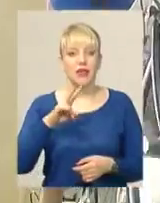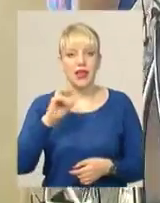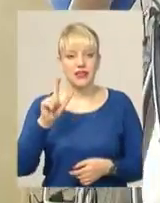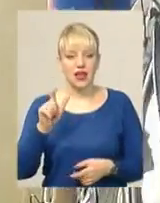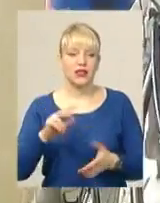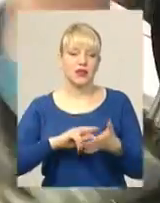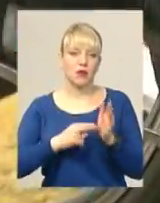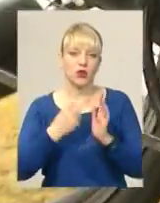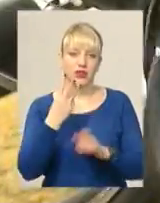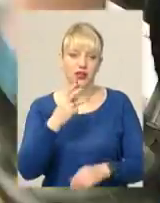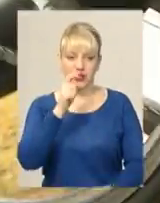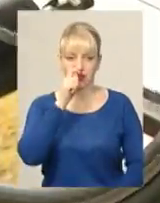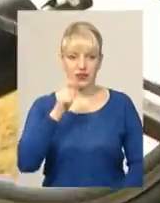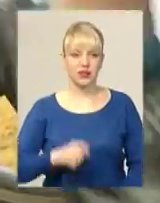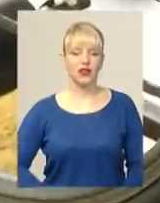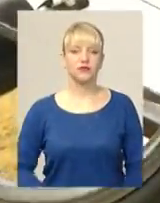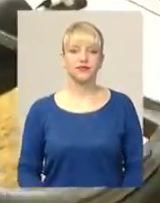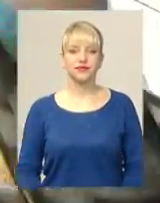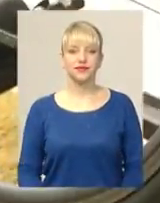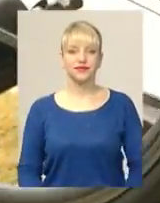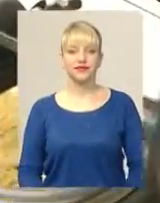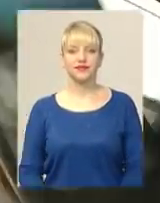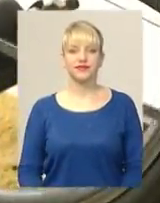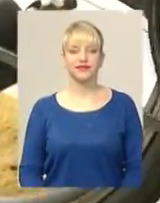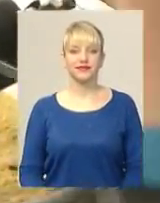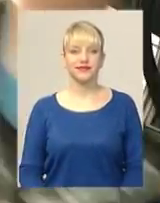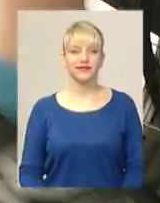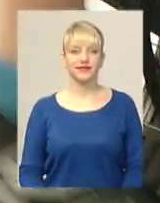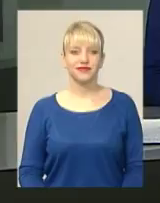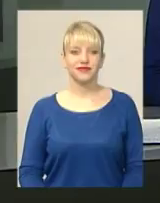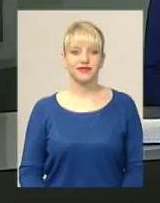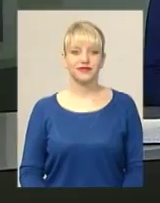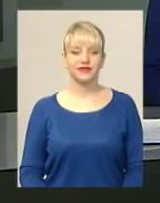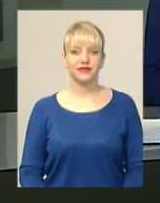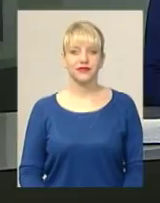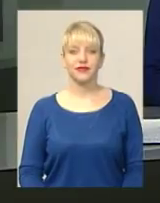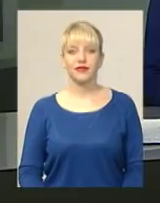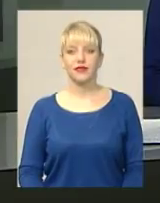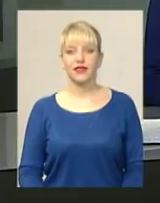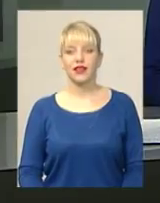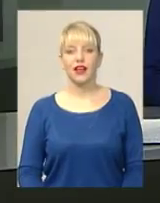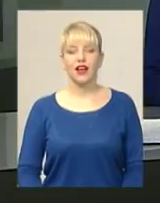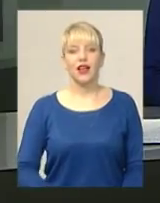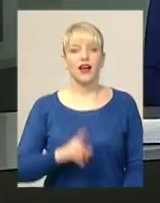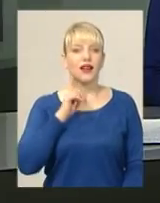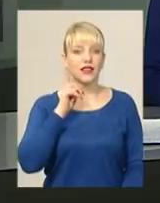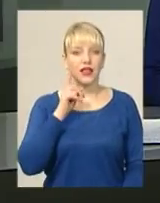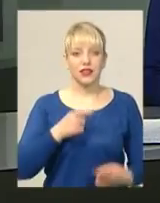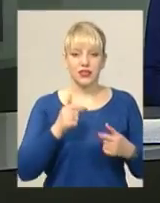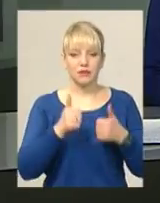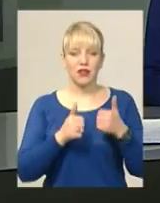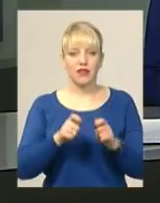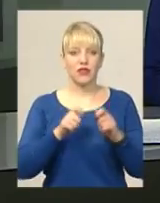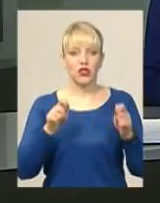3 квітня. Ярослава Антошевська, Володимир Паламар, новини, Поділля, центр. А кадети та юніори змагалися на